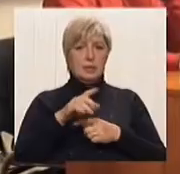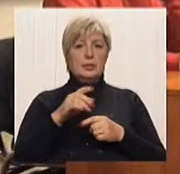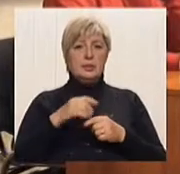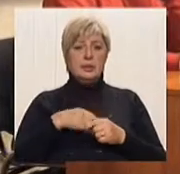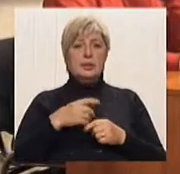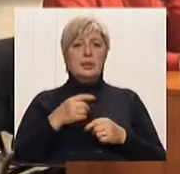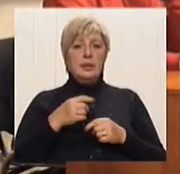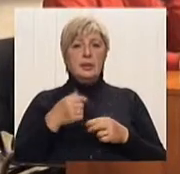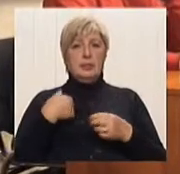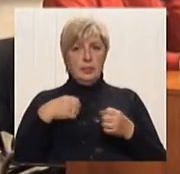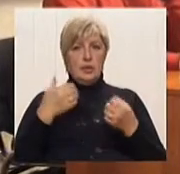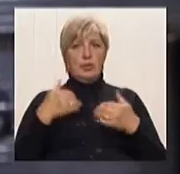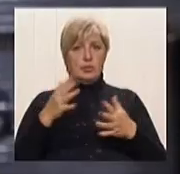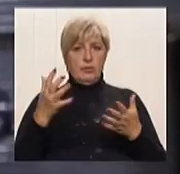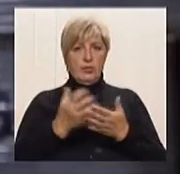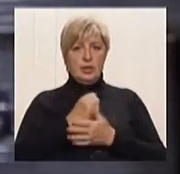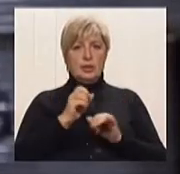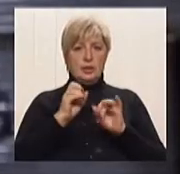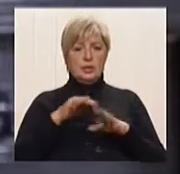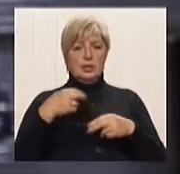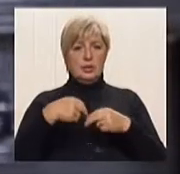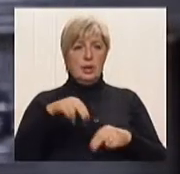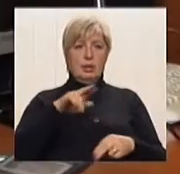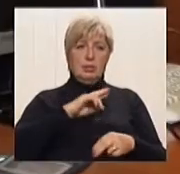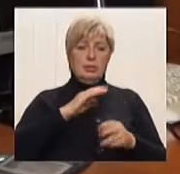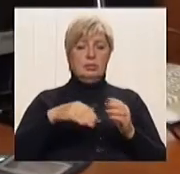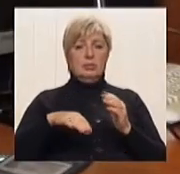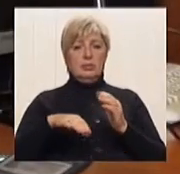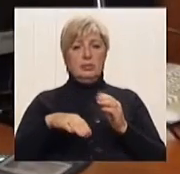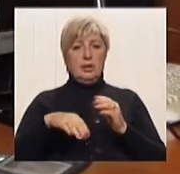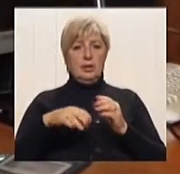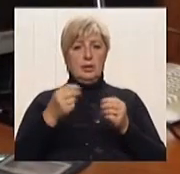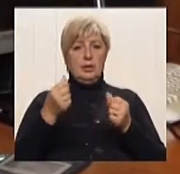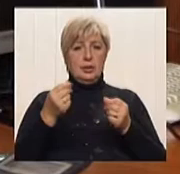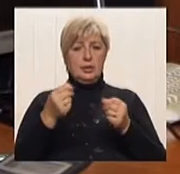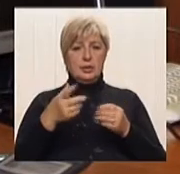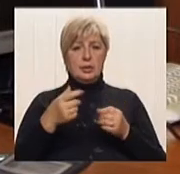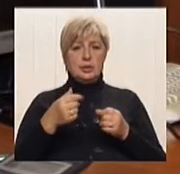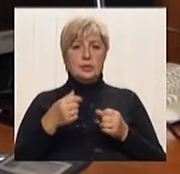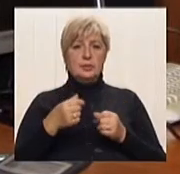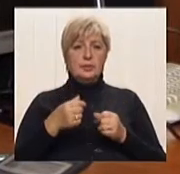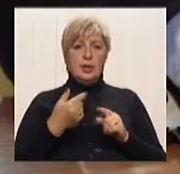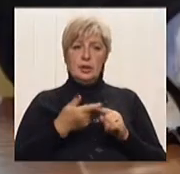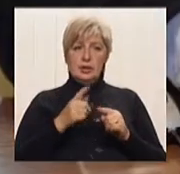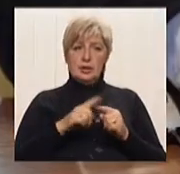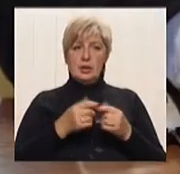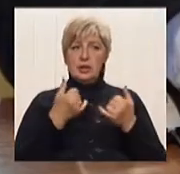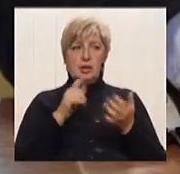Вернули гроші. Таким, як ми пенсіонерам і малозабезпеченим людям, це дуже добре.